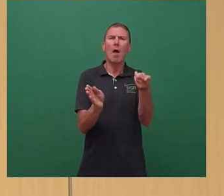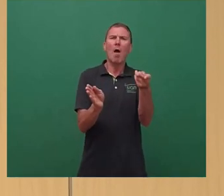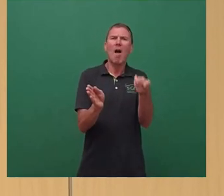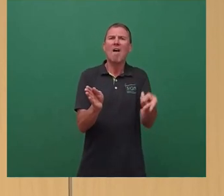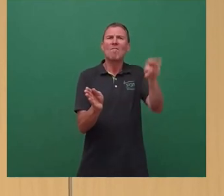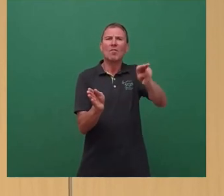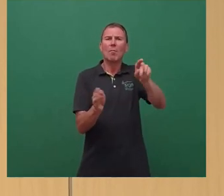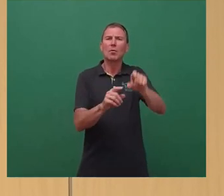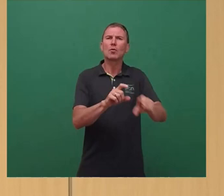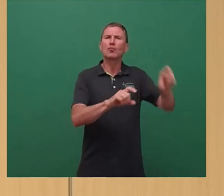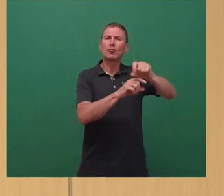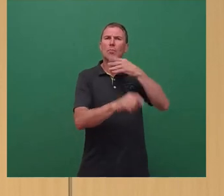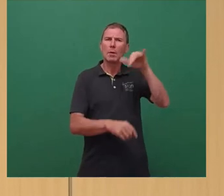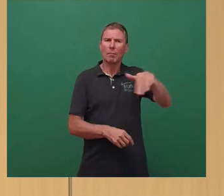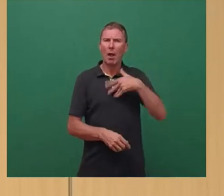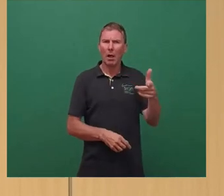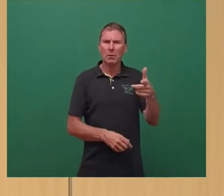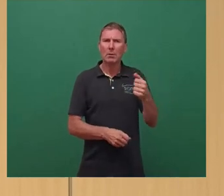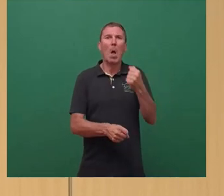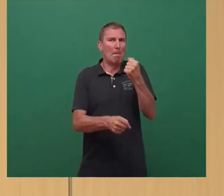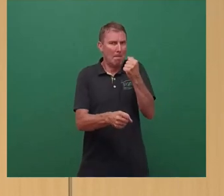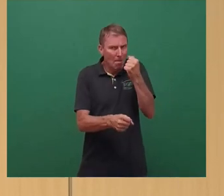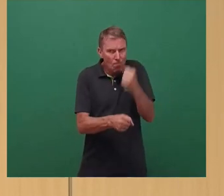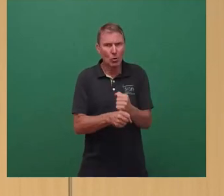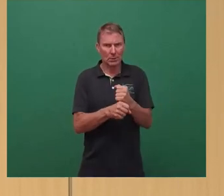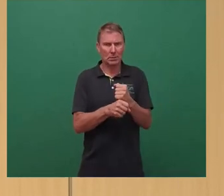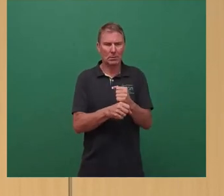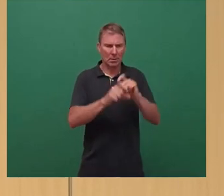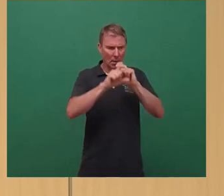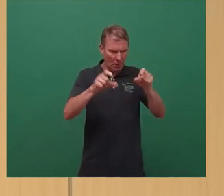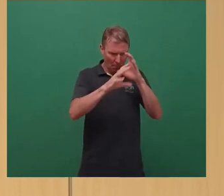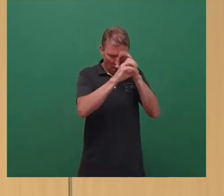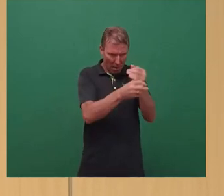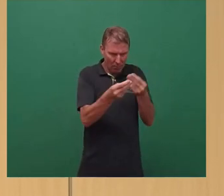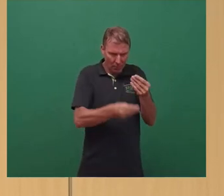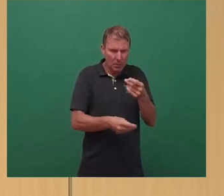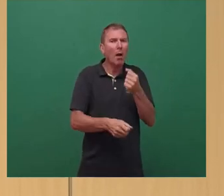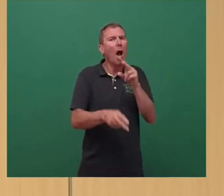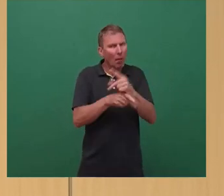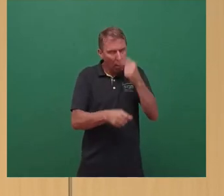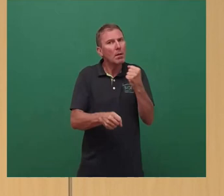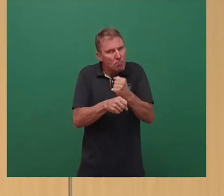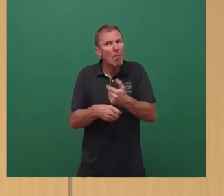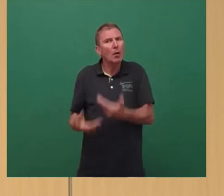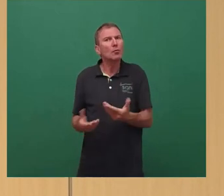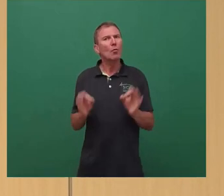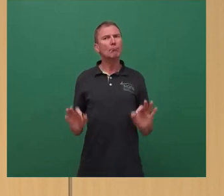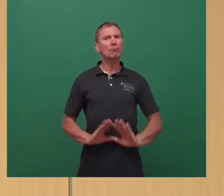Zuschussbedarfes hat, dann muss er sich damit auseinandersetzen. Und genau das tut der Aufsichtsrat. Und